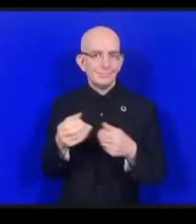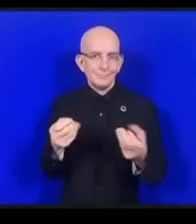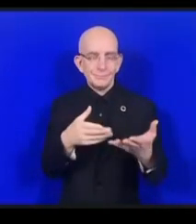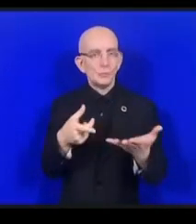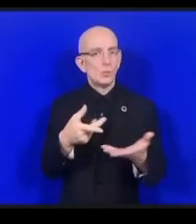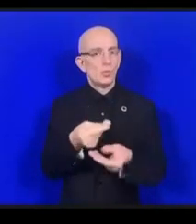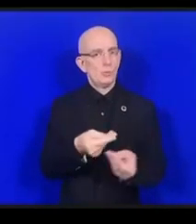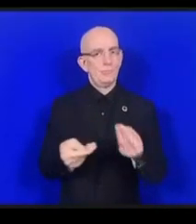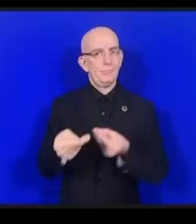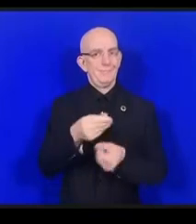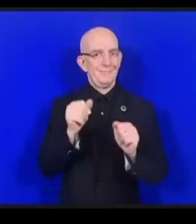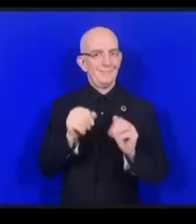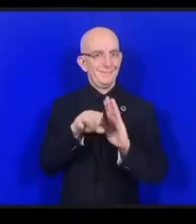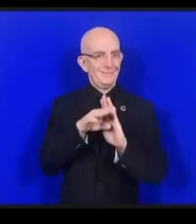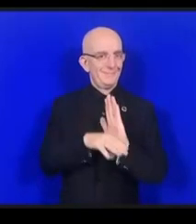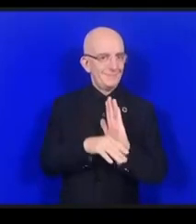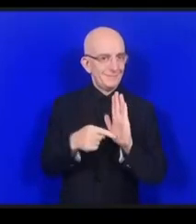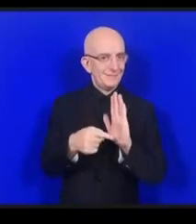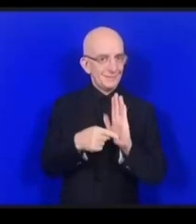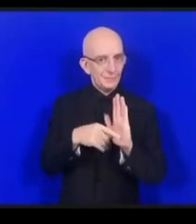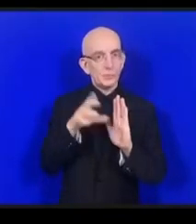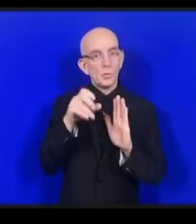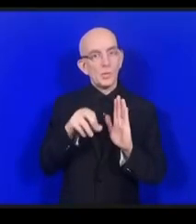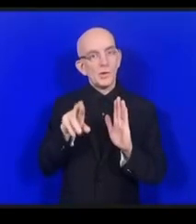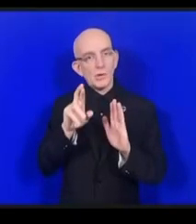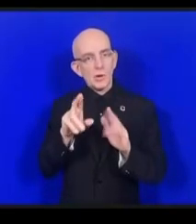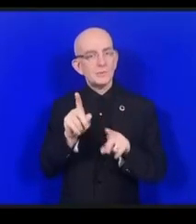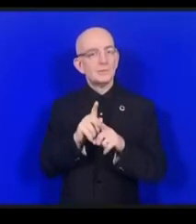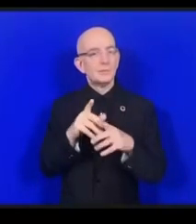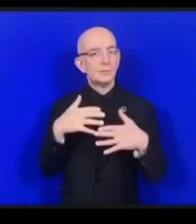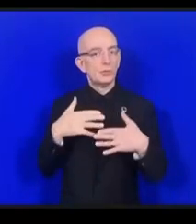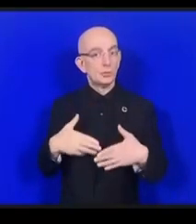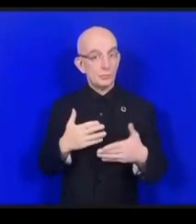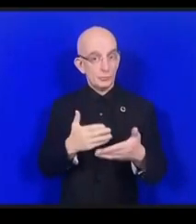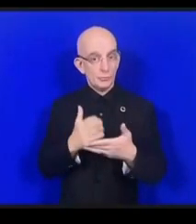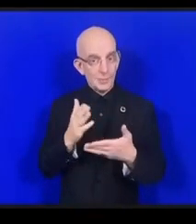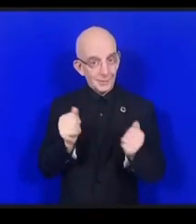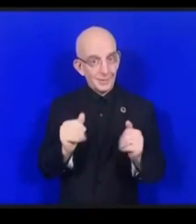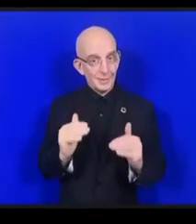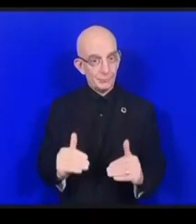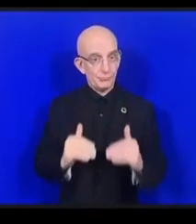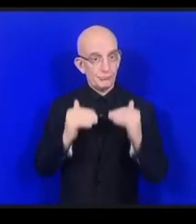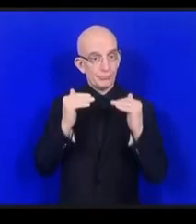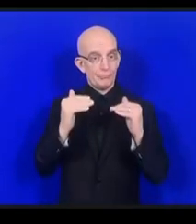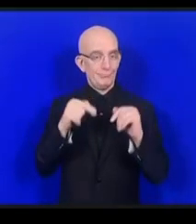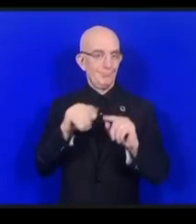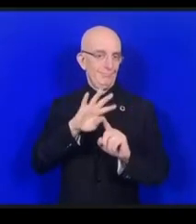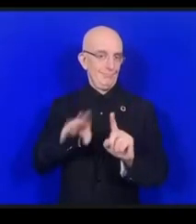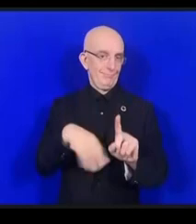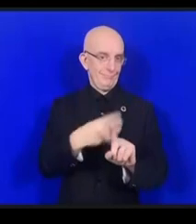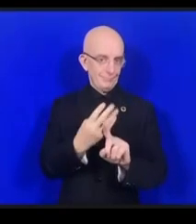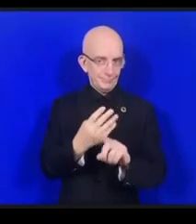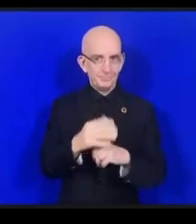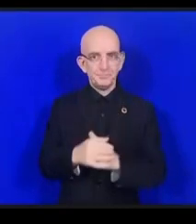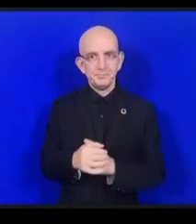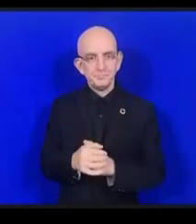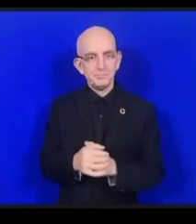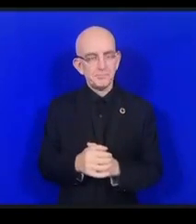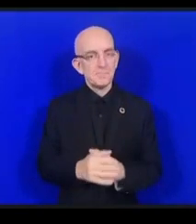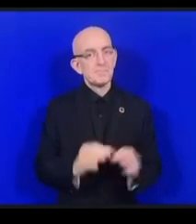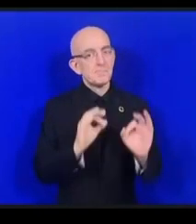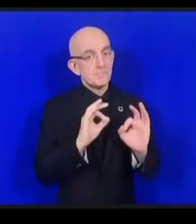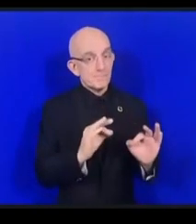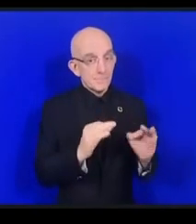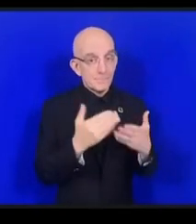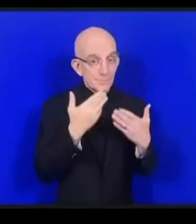en direction de l'accélération vers les ODD. Merci beaucoup, Lisa, d'avoir expliqué également ce que sont